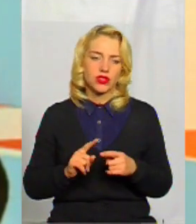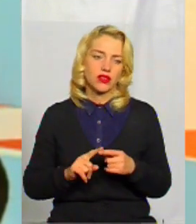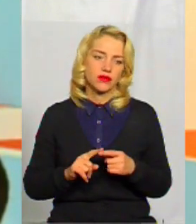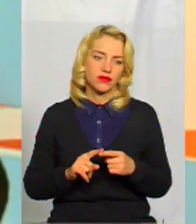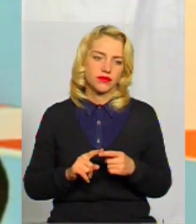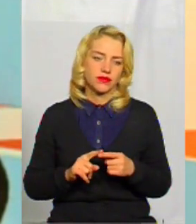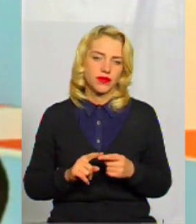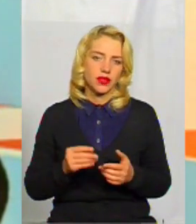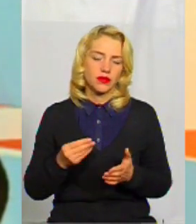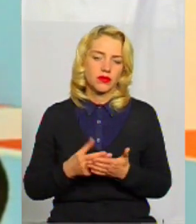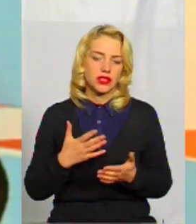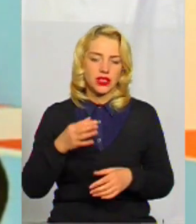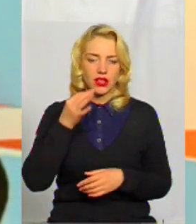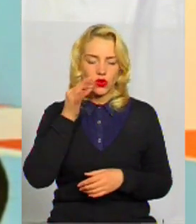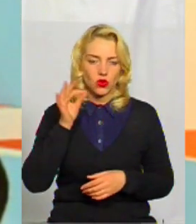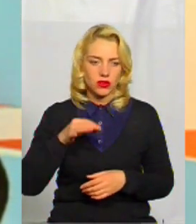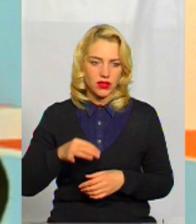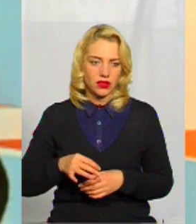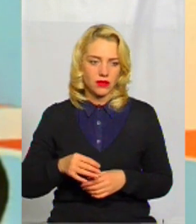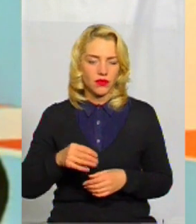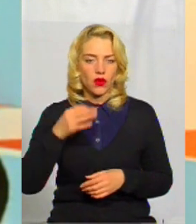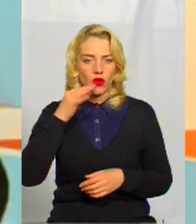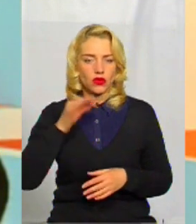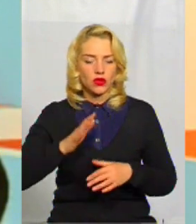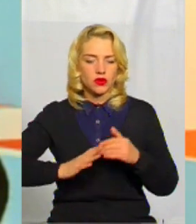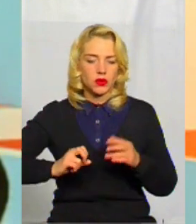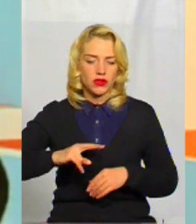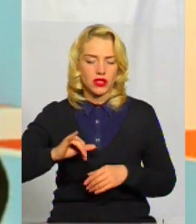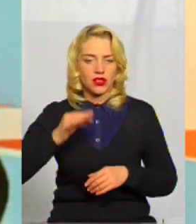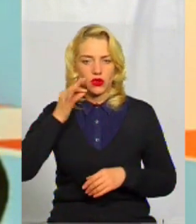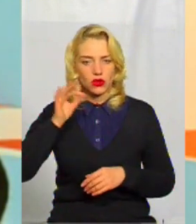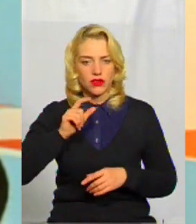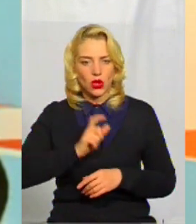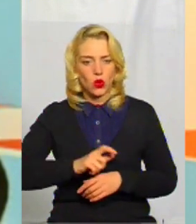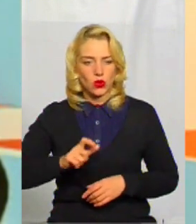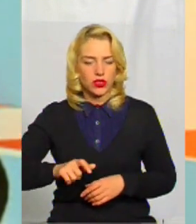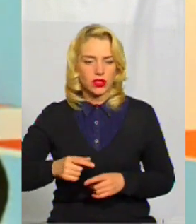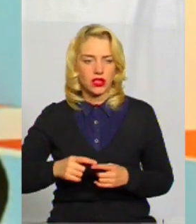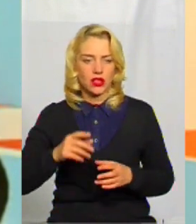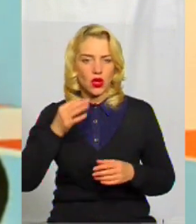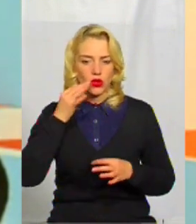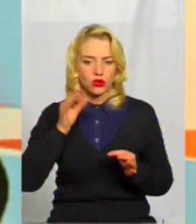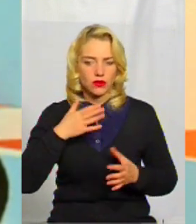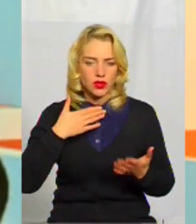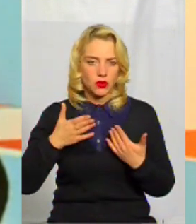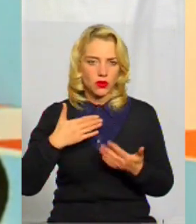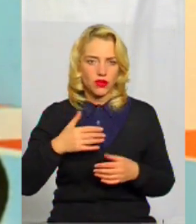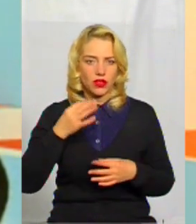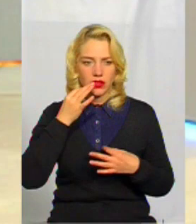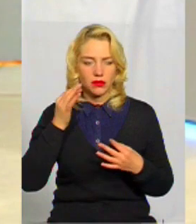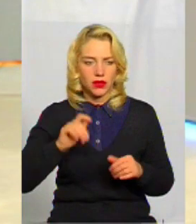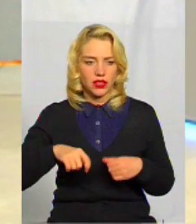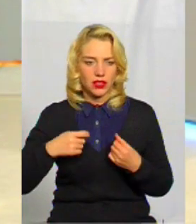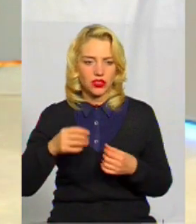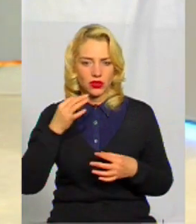безцінний досвід, досвід професійний і досвід людський. Досвід спілкування, досвід передачі